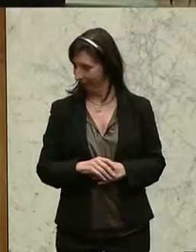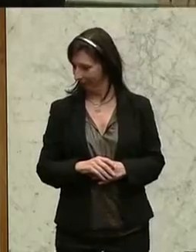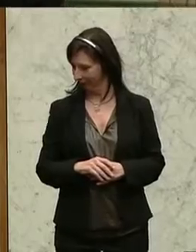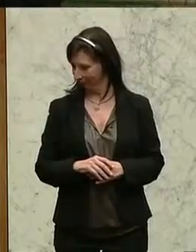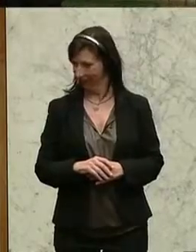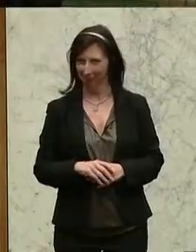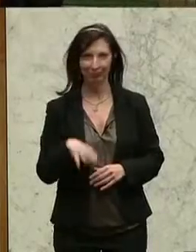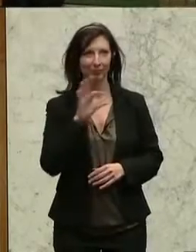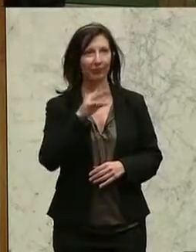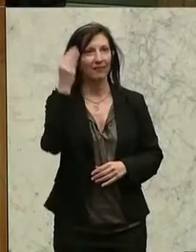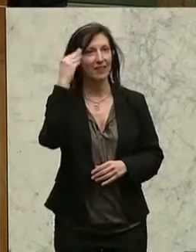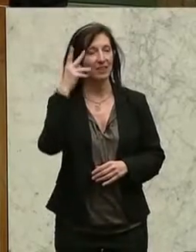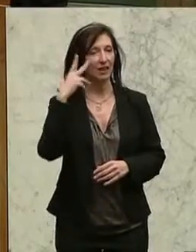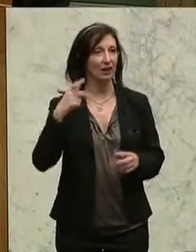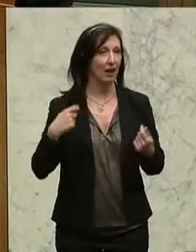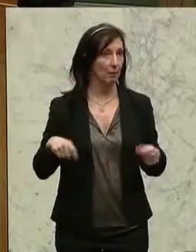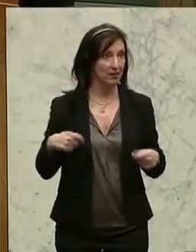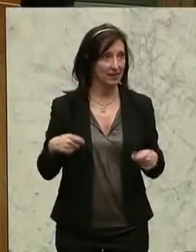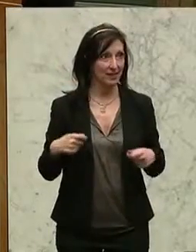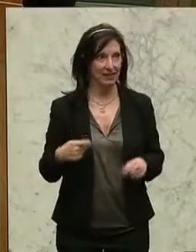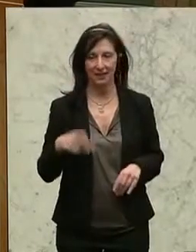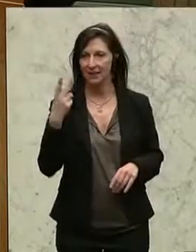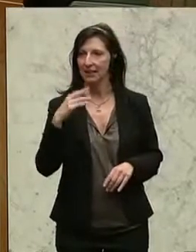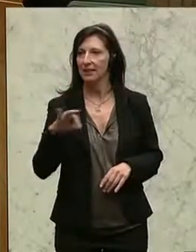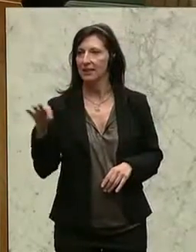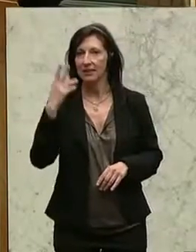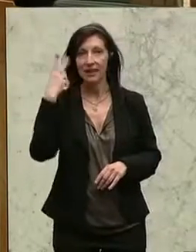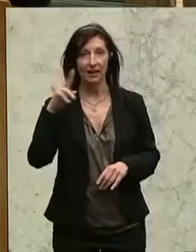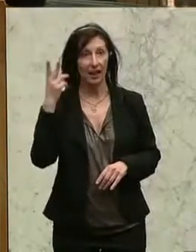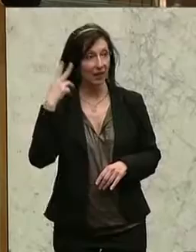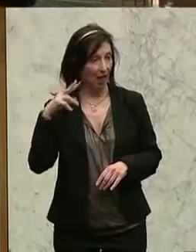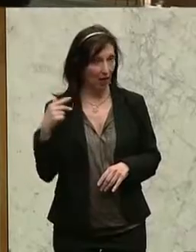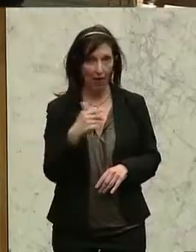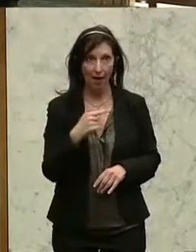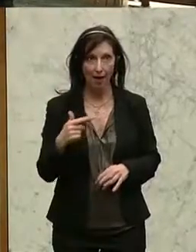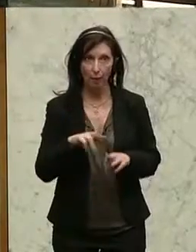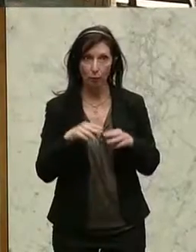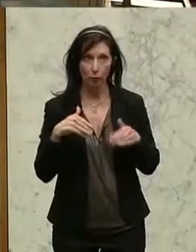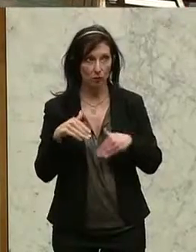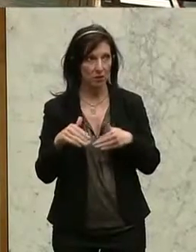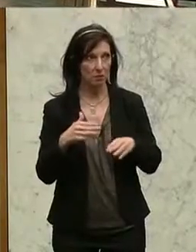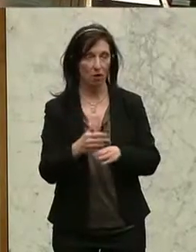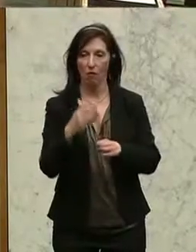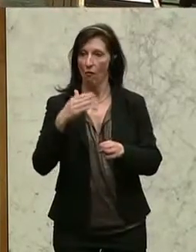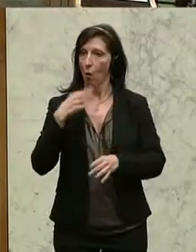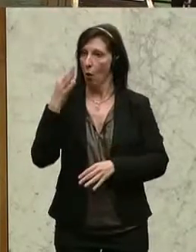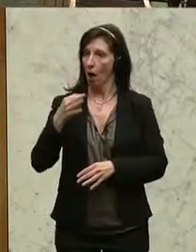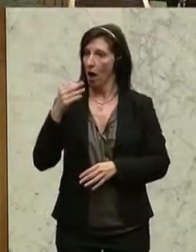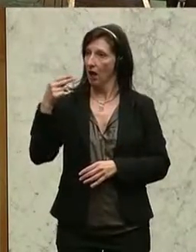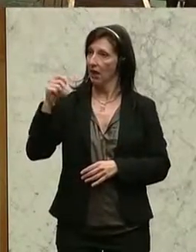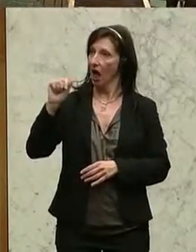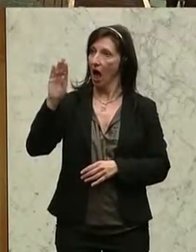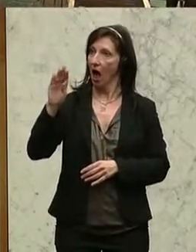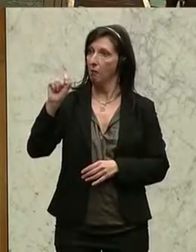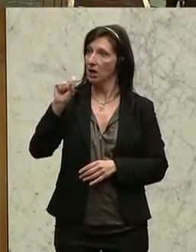Der Seniorensprecher der FPÖ ist der nächste Redner. Bundesminister, sehr geehrter Herr Vorredner, Bassi, herzlichen Dank für